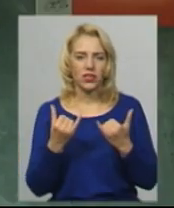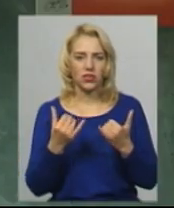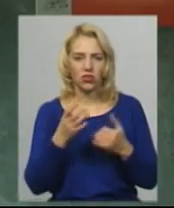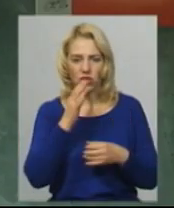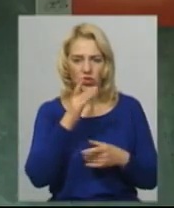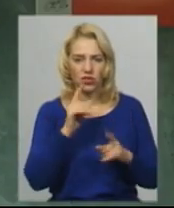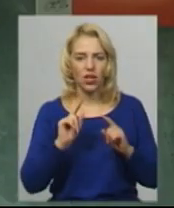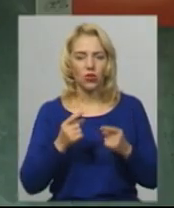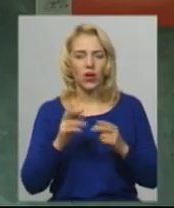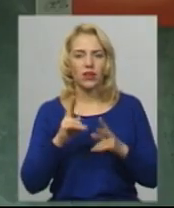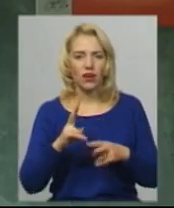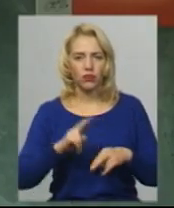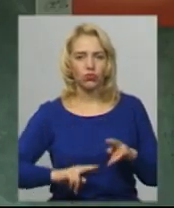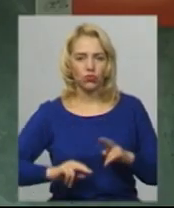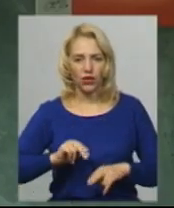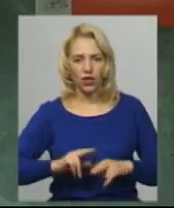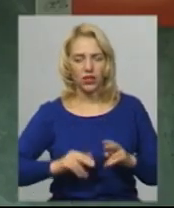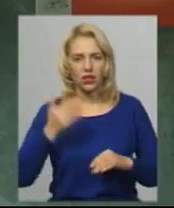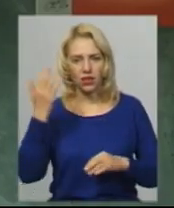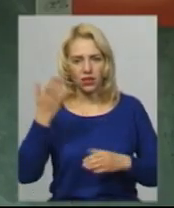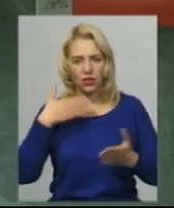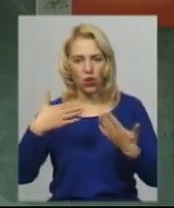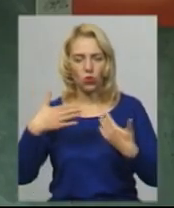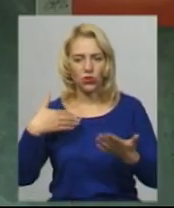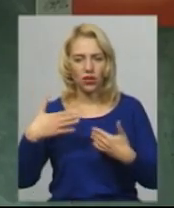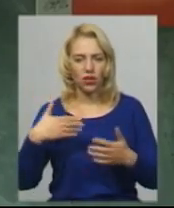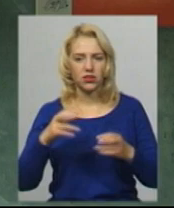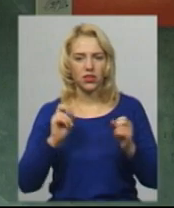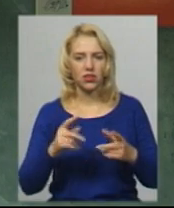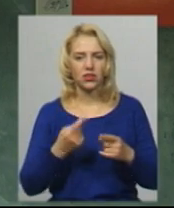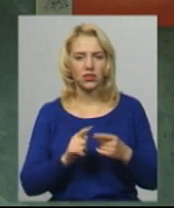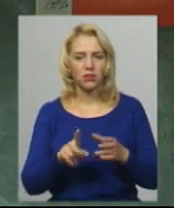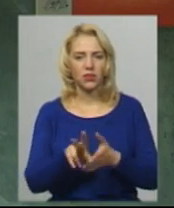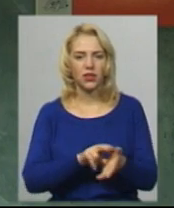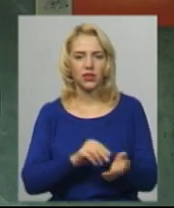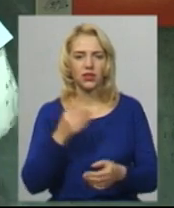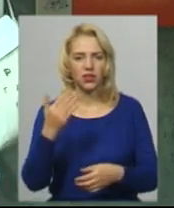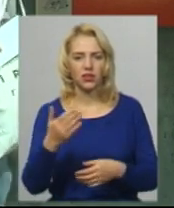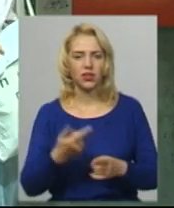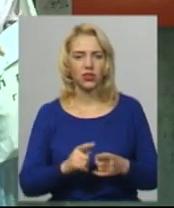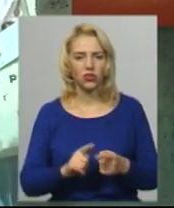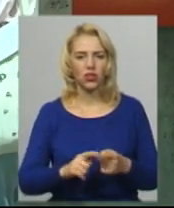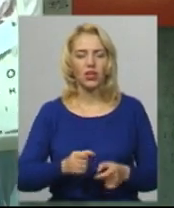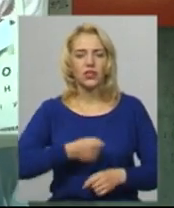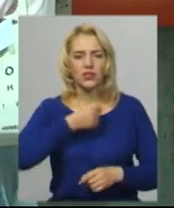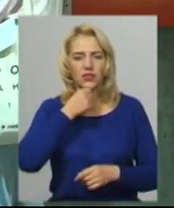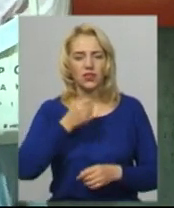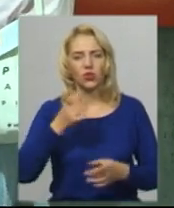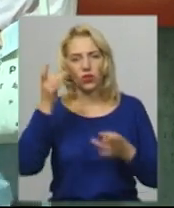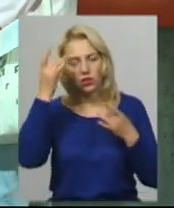бо саме як будувалася їхня комунікація, ну це є таким прикладом дуже такої зрілої, дуже такої